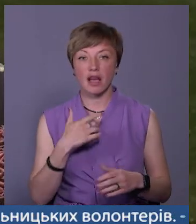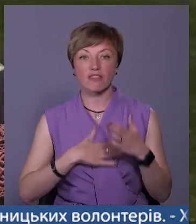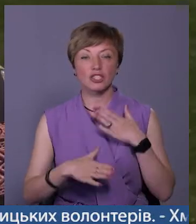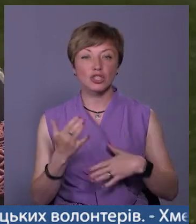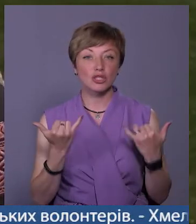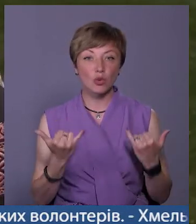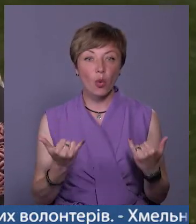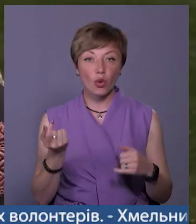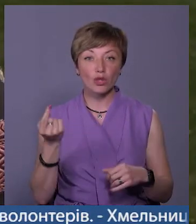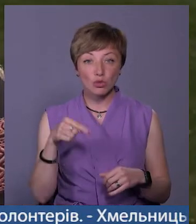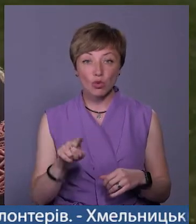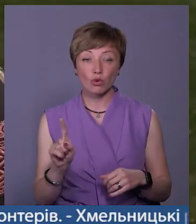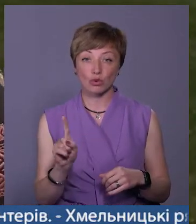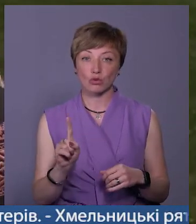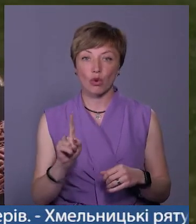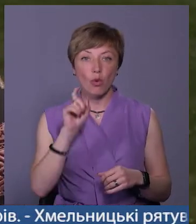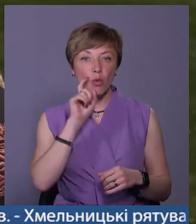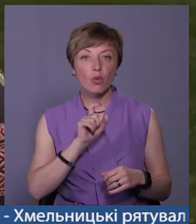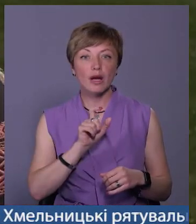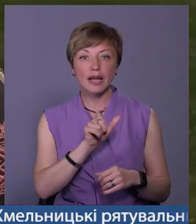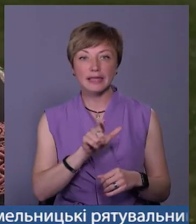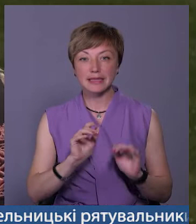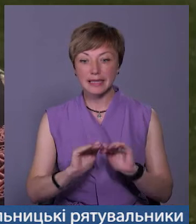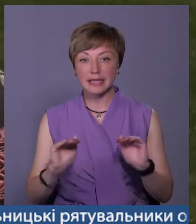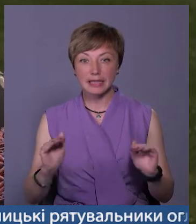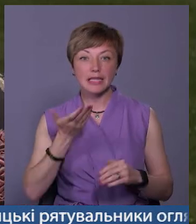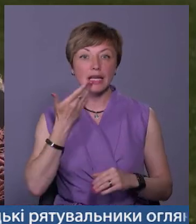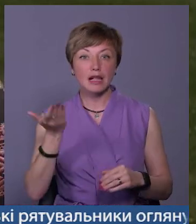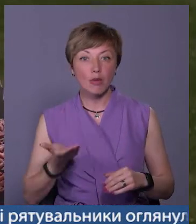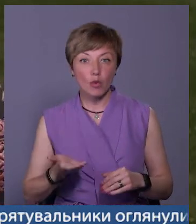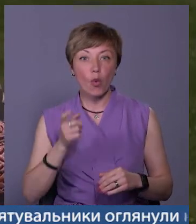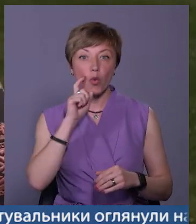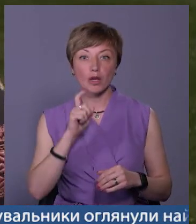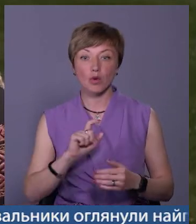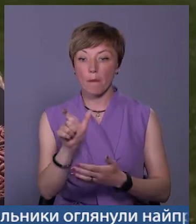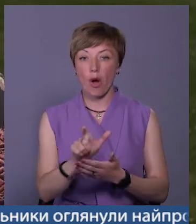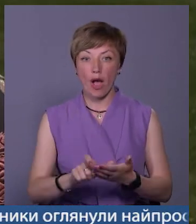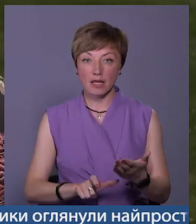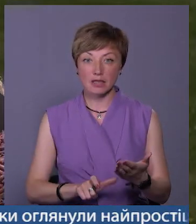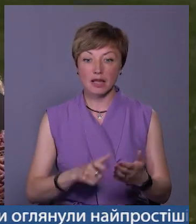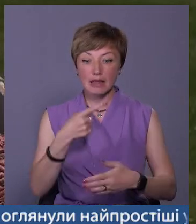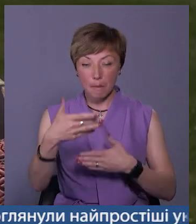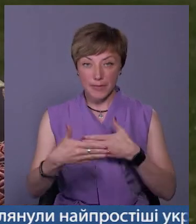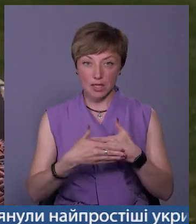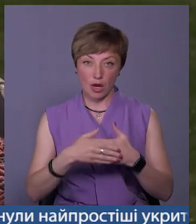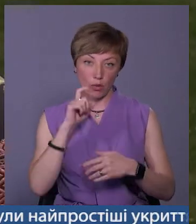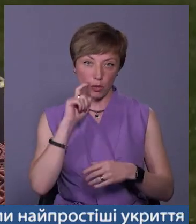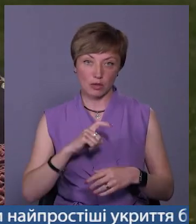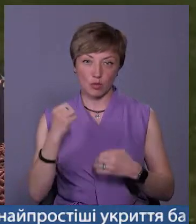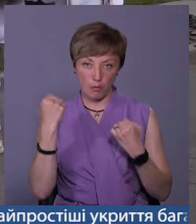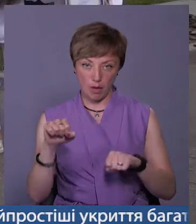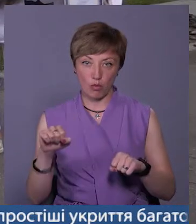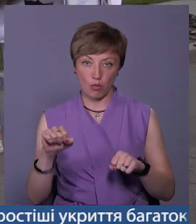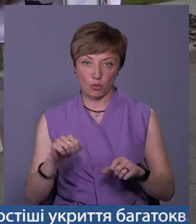сьогодні з того, що українські діти, декламуючи українську поезію, наближають українську